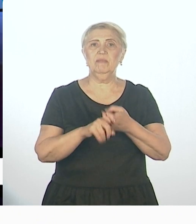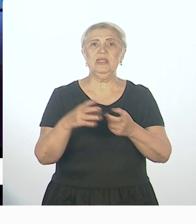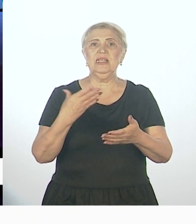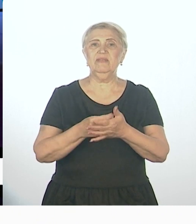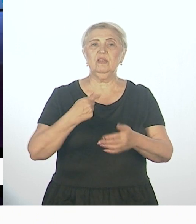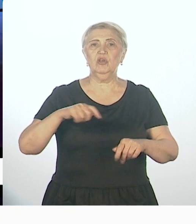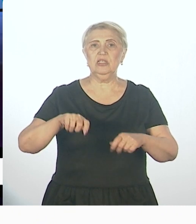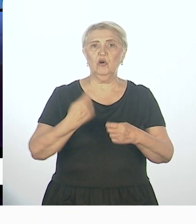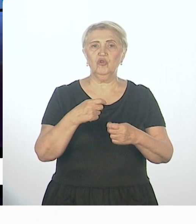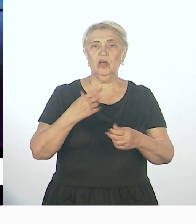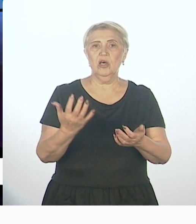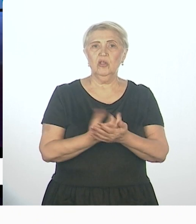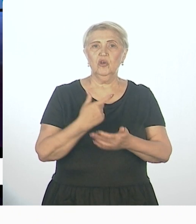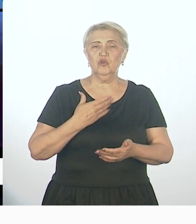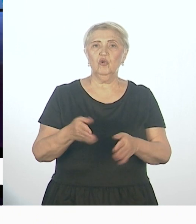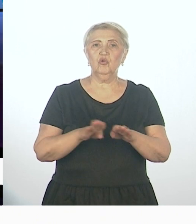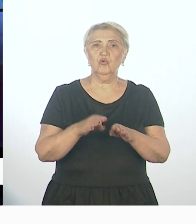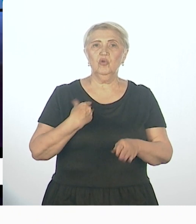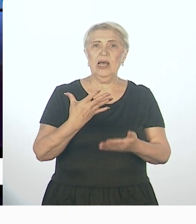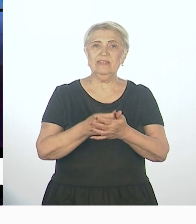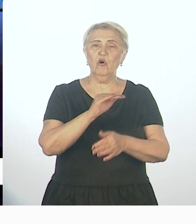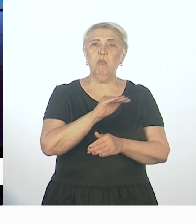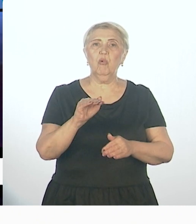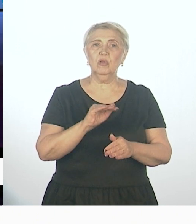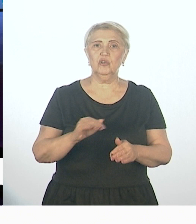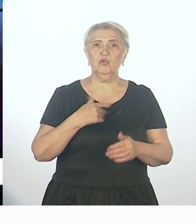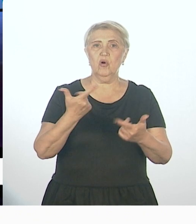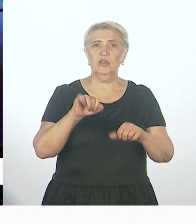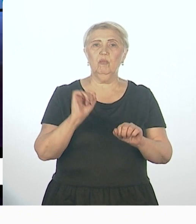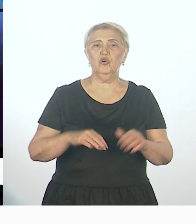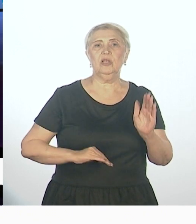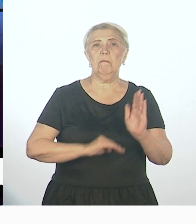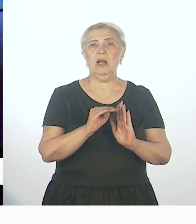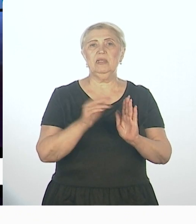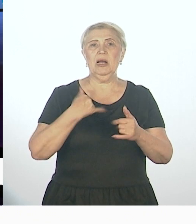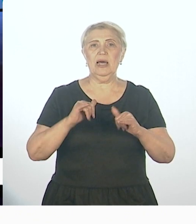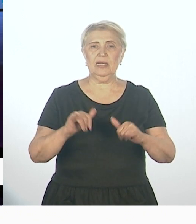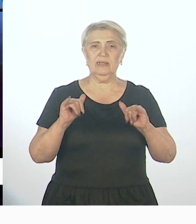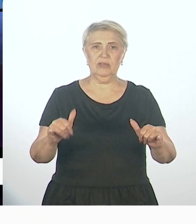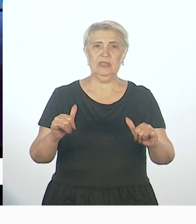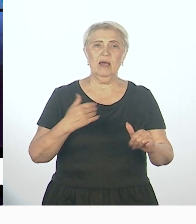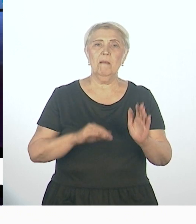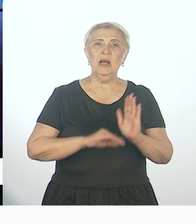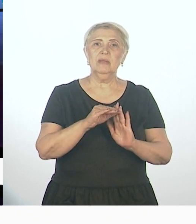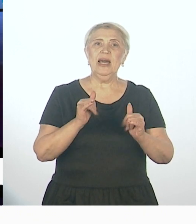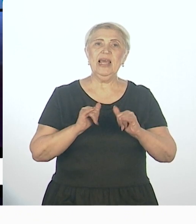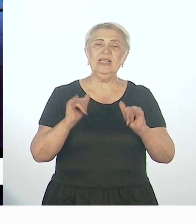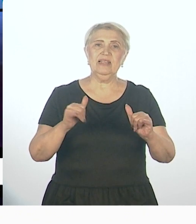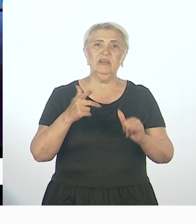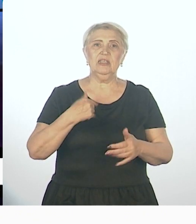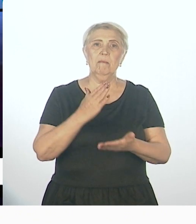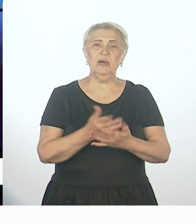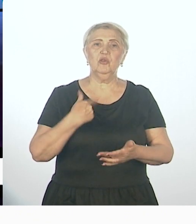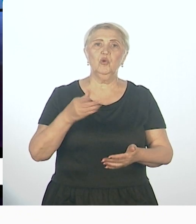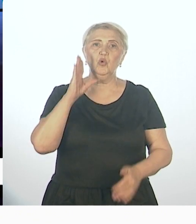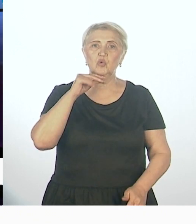именно ту свою полочку, где он может максимально развиться, максимально реализоваться, быть успешным